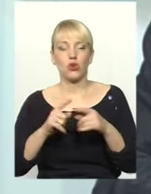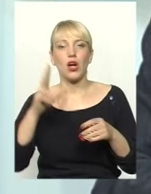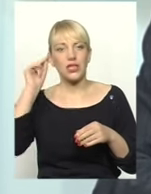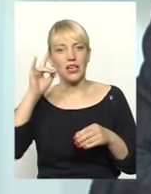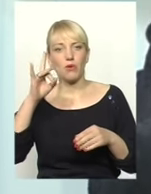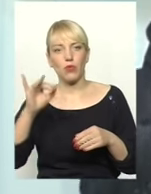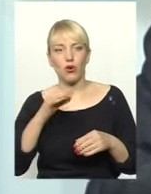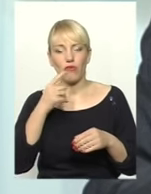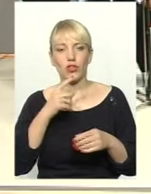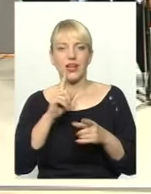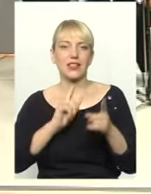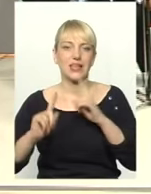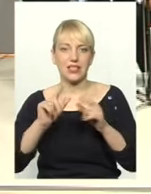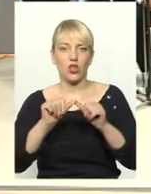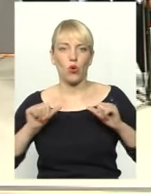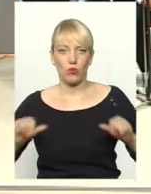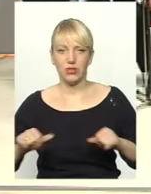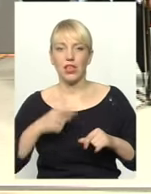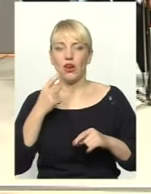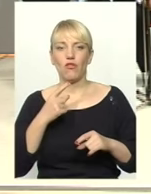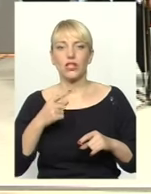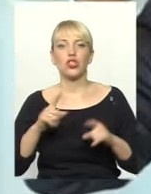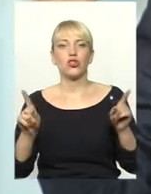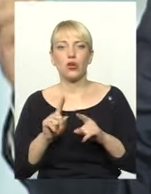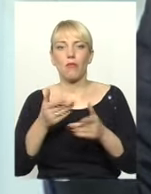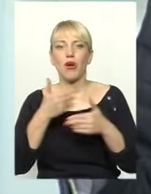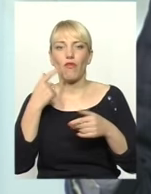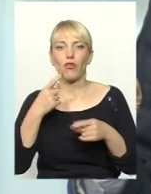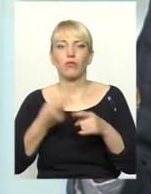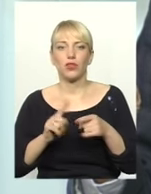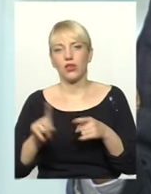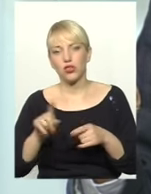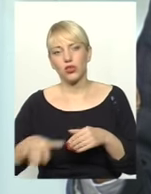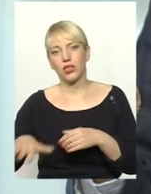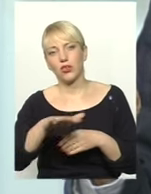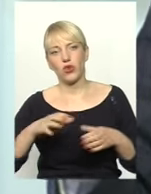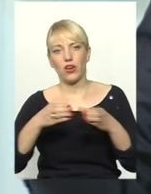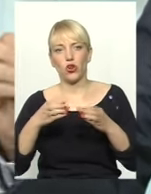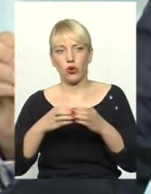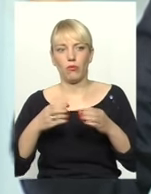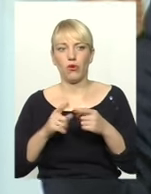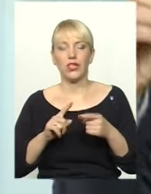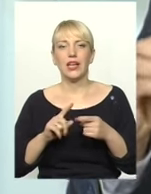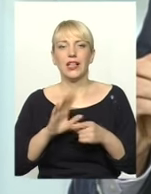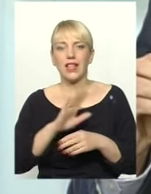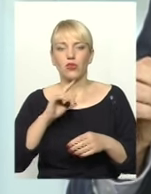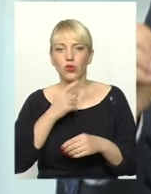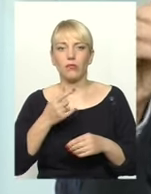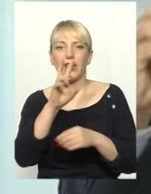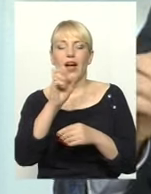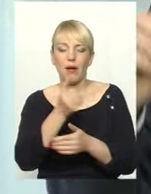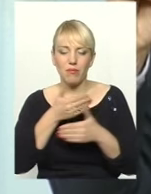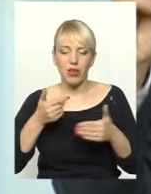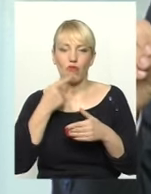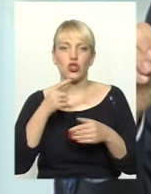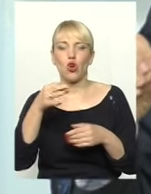Рославович говорив на сесії, на комісії, і він заострив. Ми говоримо про те, що територіальні громади не виконували. Та я хочу сказати, що обласний бюджет буде